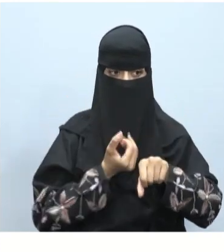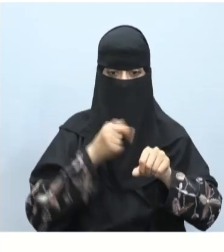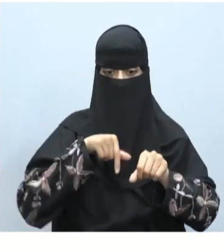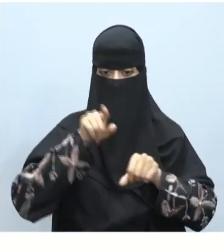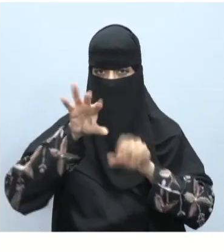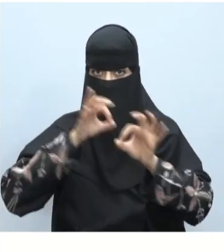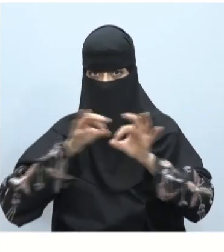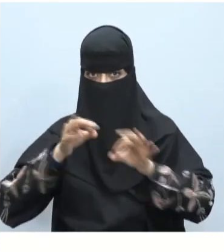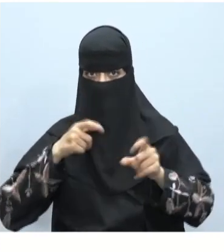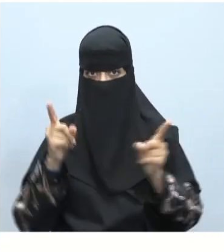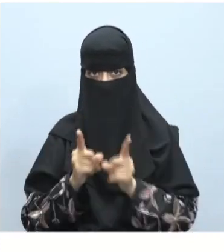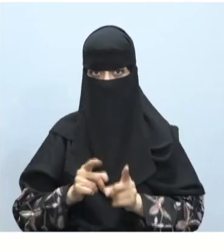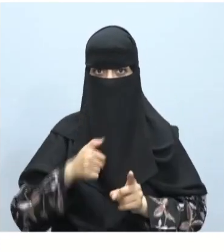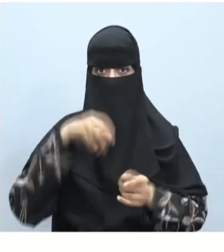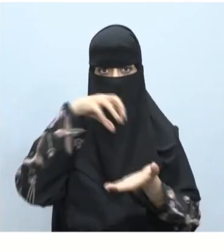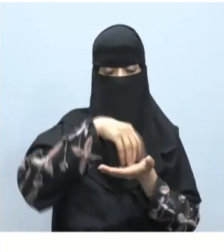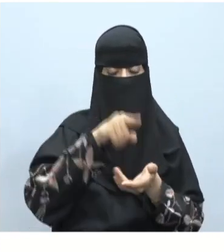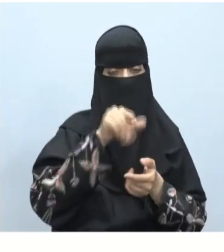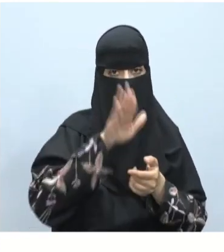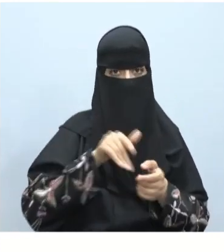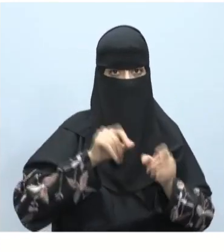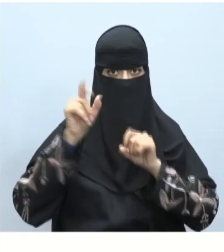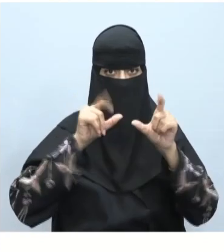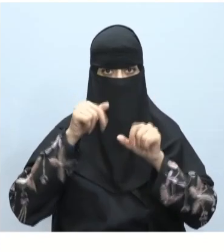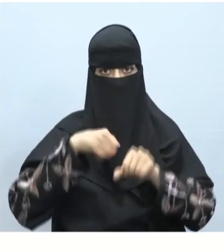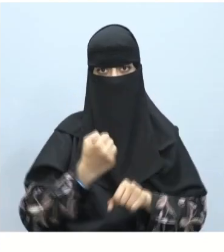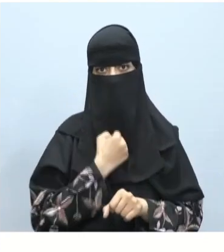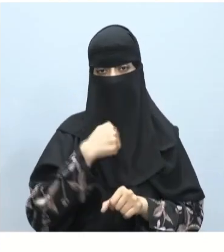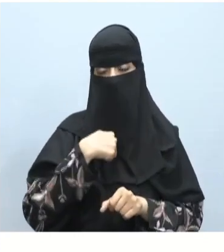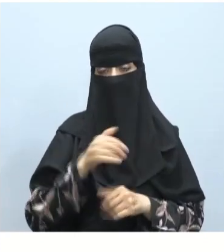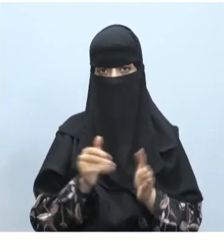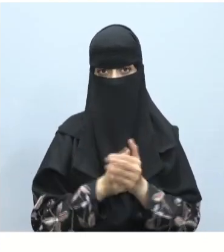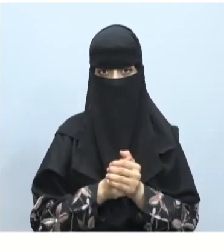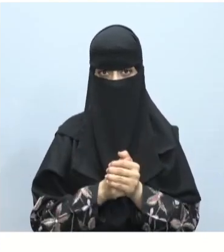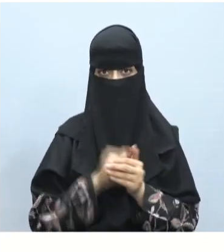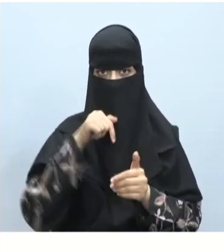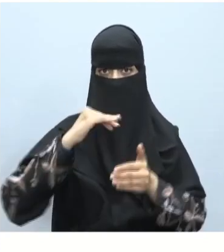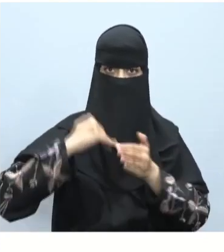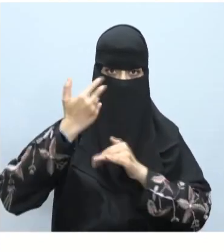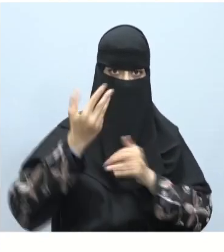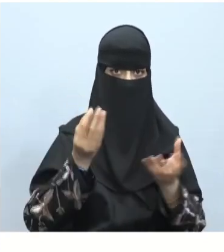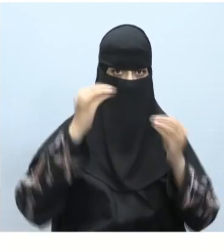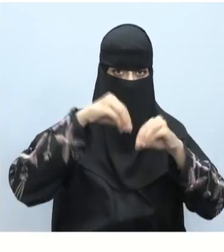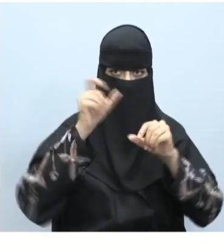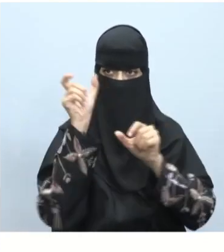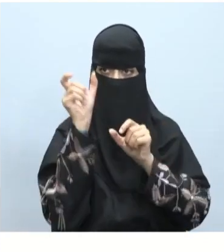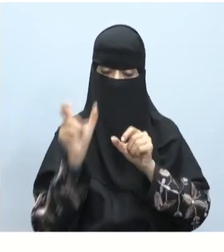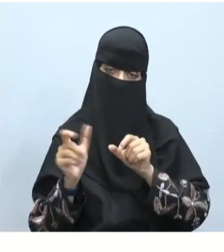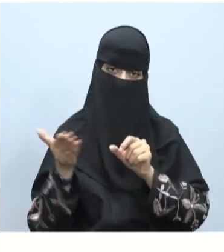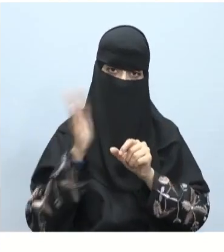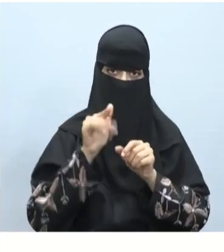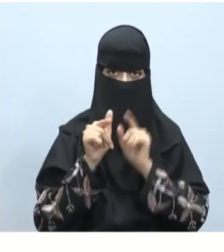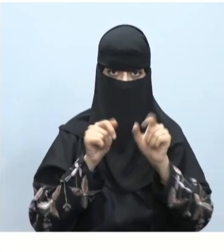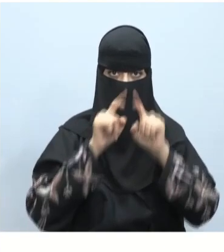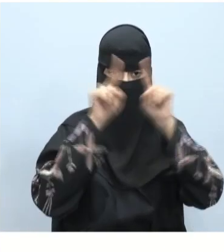تعين تنسيق محدد للموقع الإلكتروني الخاص بك عند إضافة وحدات المحتوى إلى الصفحة